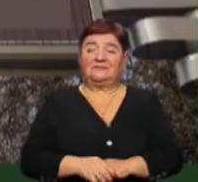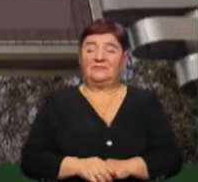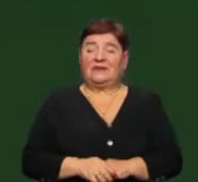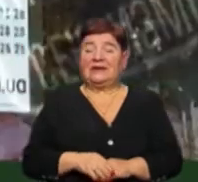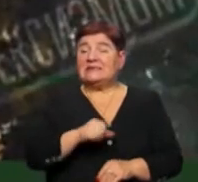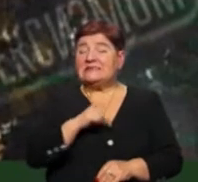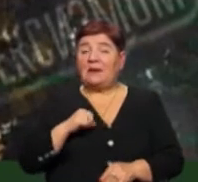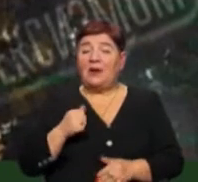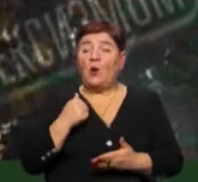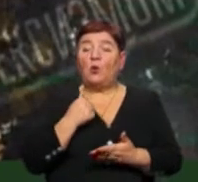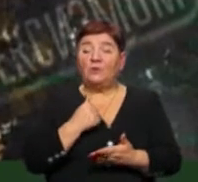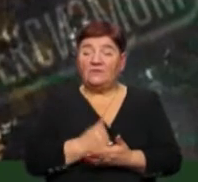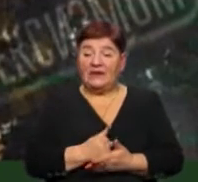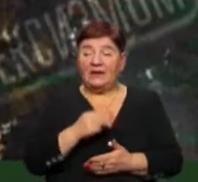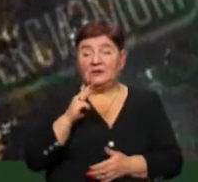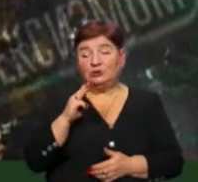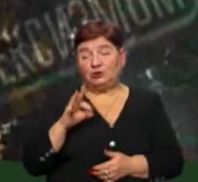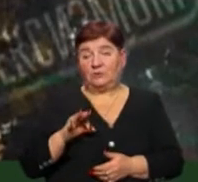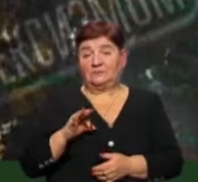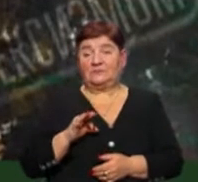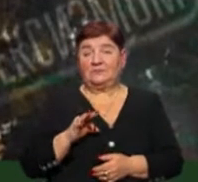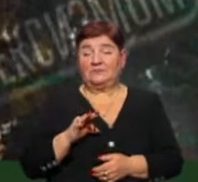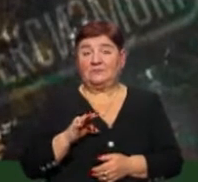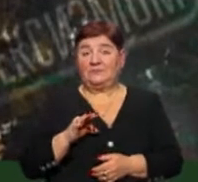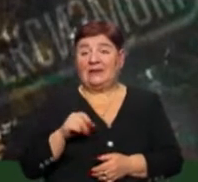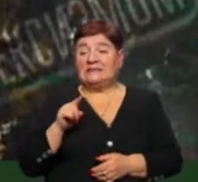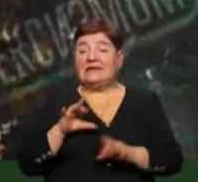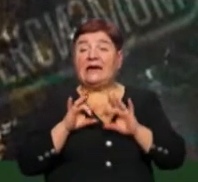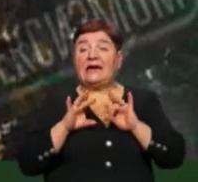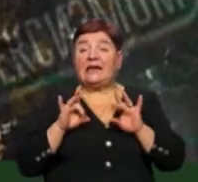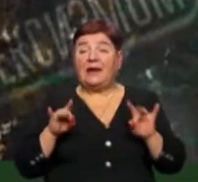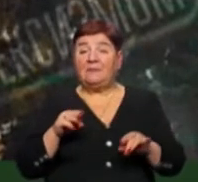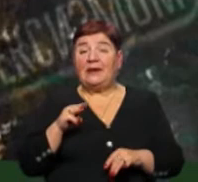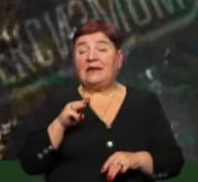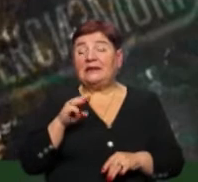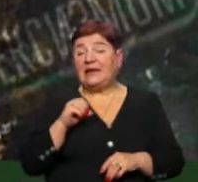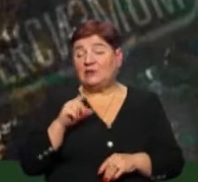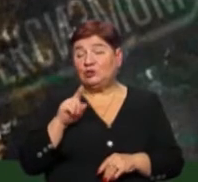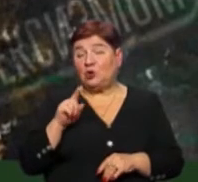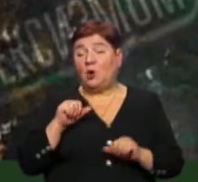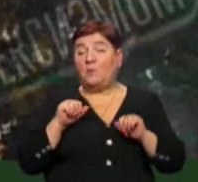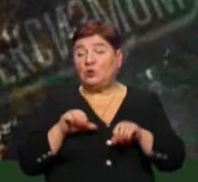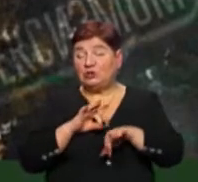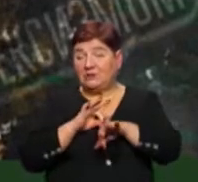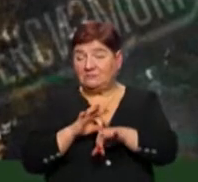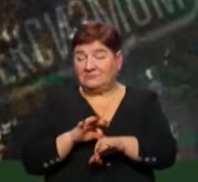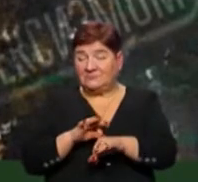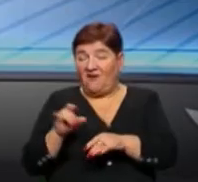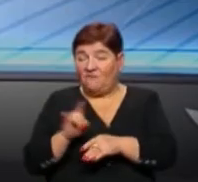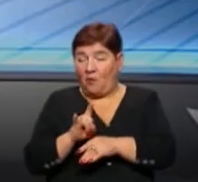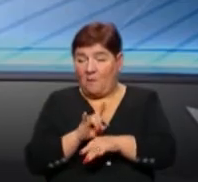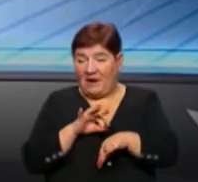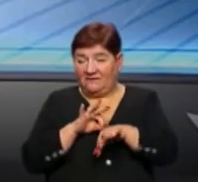Саме головне в цій рекламі – це те, що вона може ввести в оману